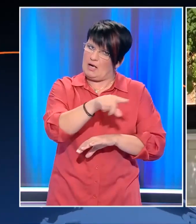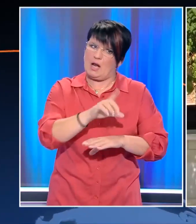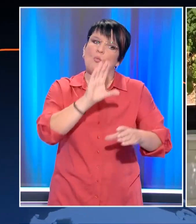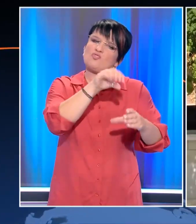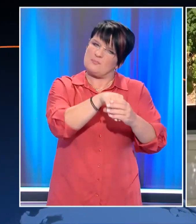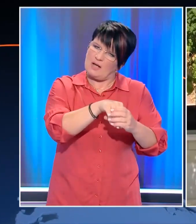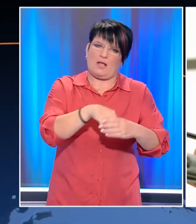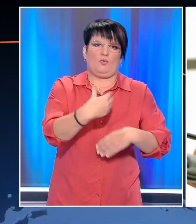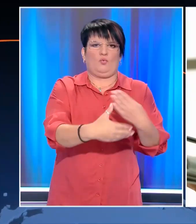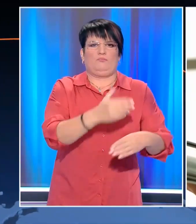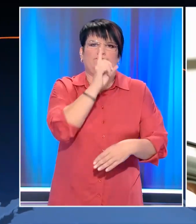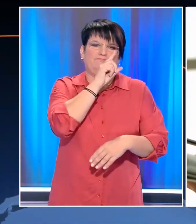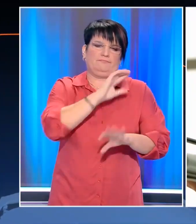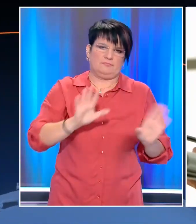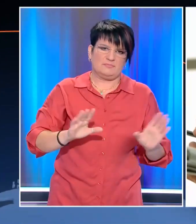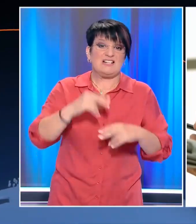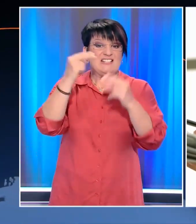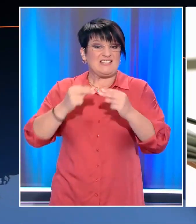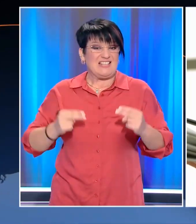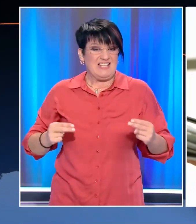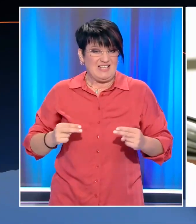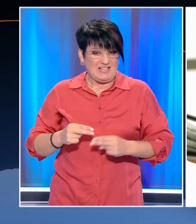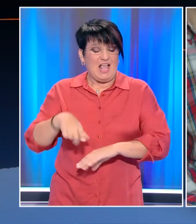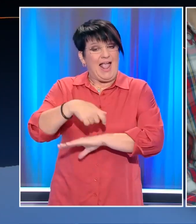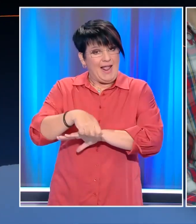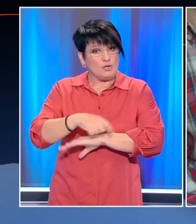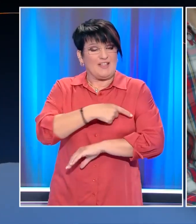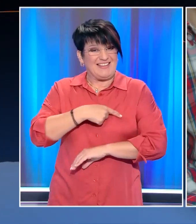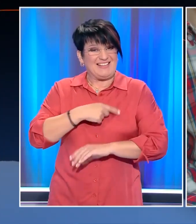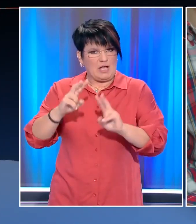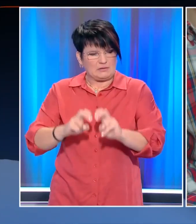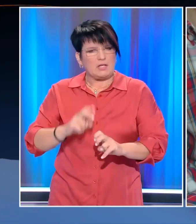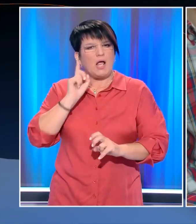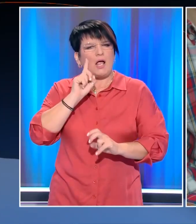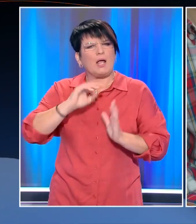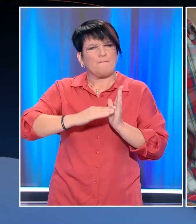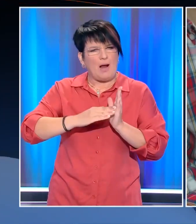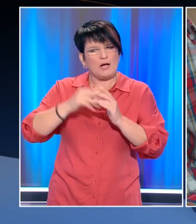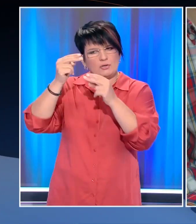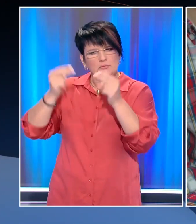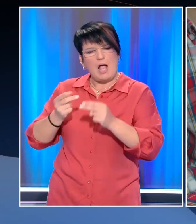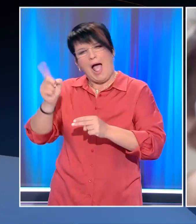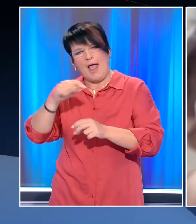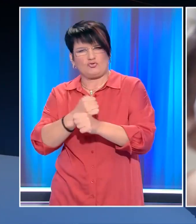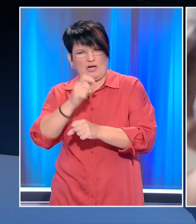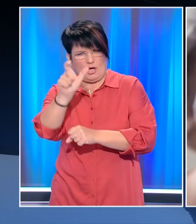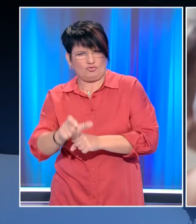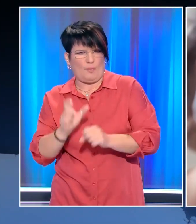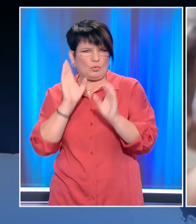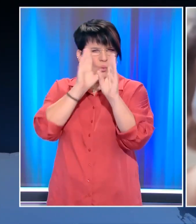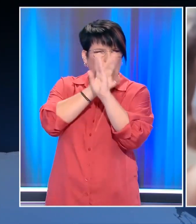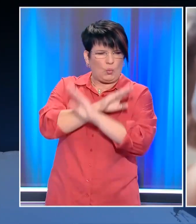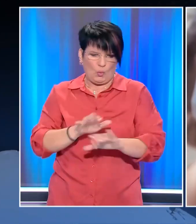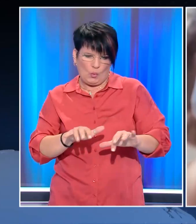όλη αυτή την διαδικασία. Σύμφωνα με τα στοιχεία της ένορκης διοικητικής εξέτασης, η υπάλληλος χρησιμοποιώντας τους κωδικούς εισόδου άλλου εργαζομένου, έμπαινε στο